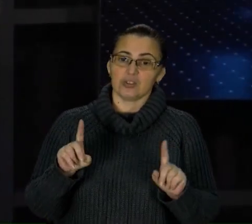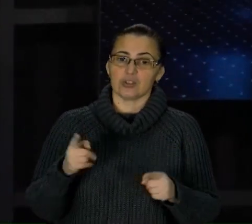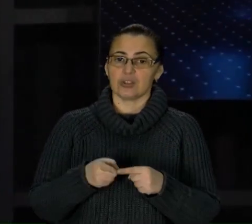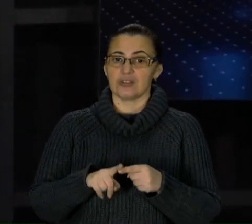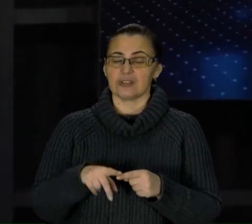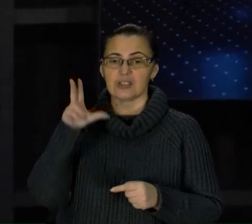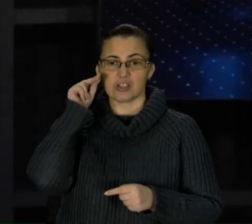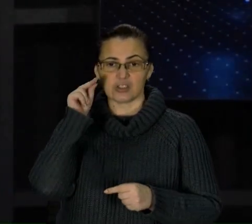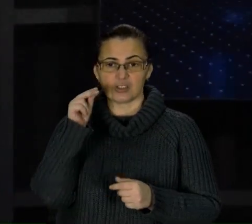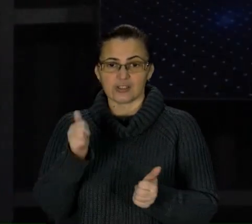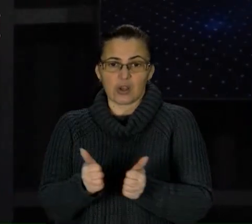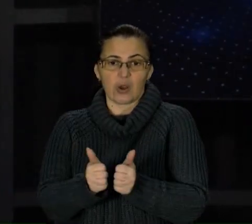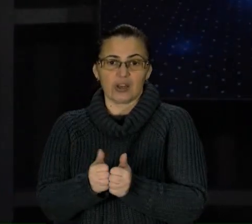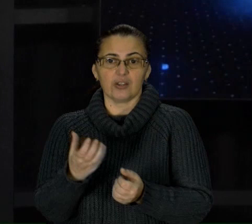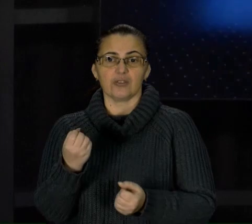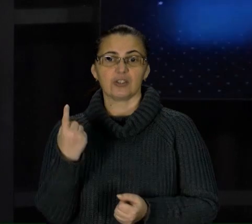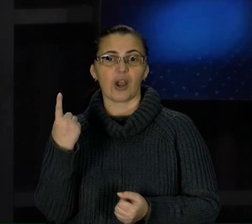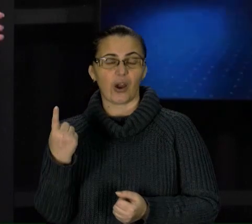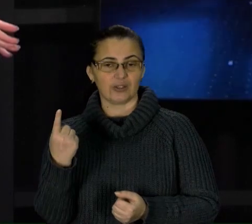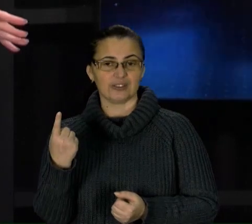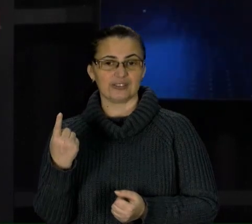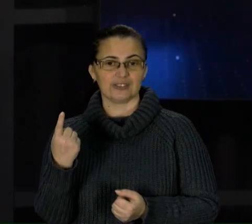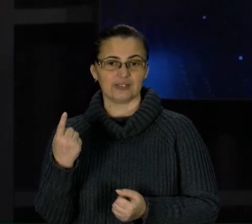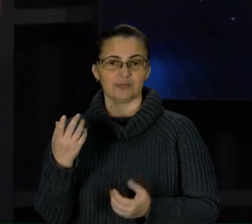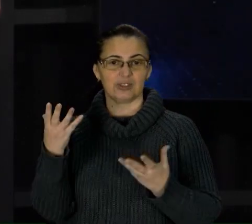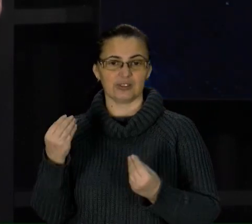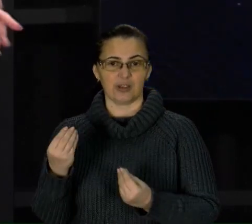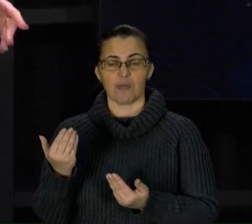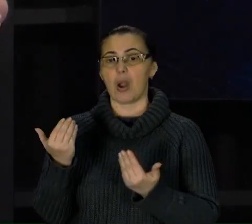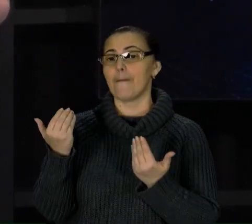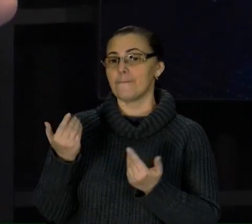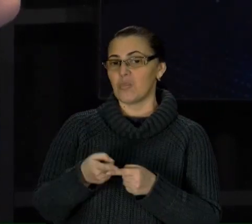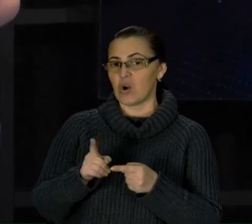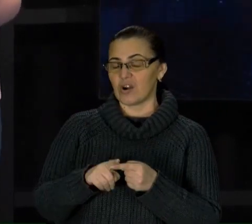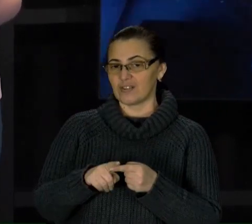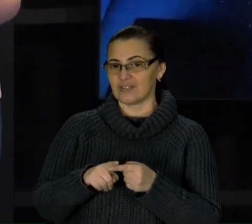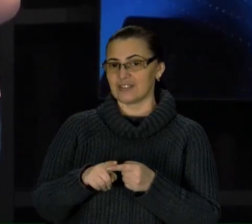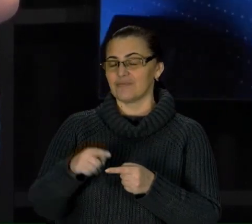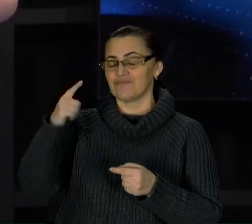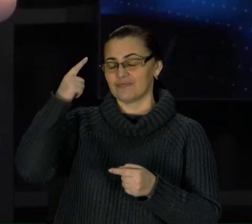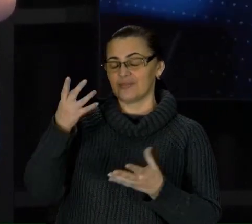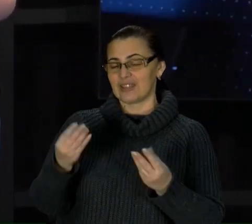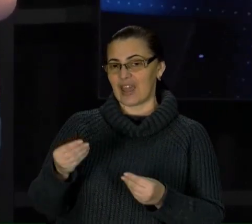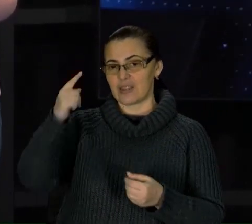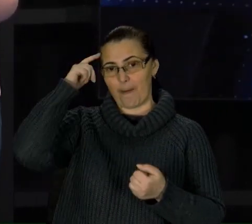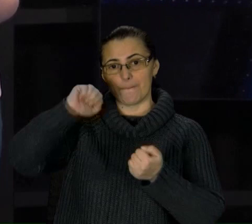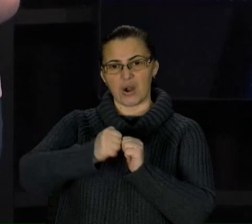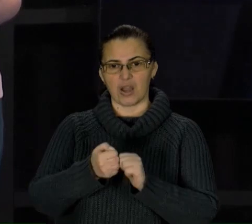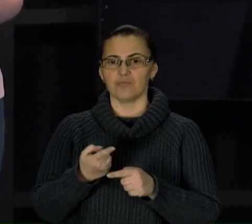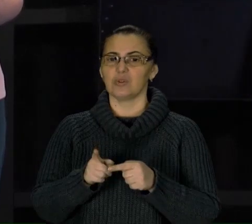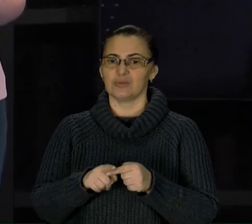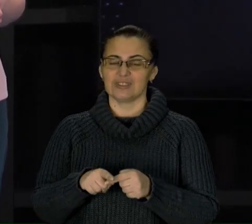дата сусідить зі ще однією днем пам'яток. Бо ж саме їхній охороні він присвятив своє життя і втратив